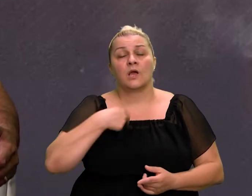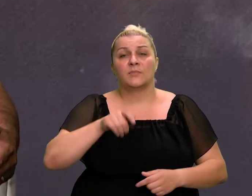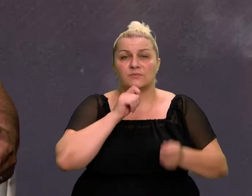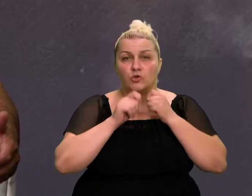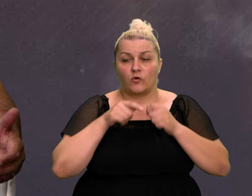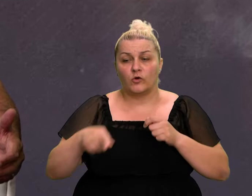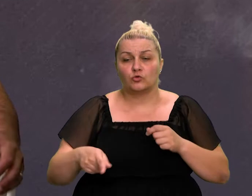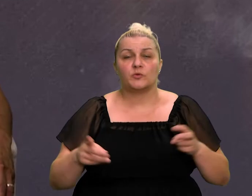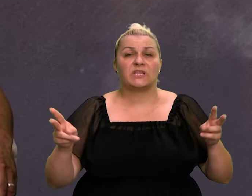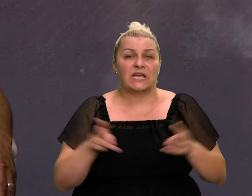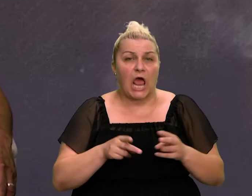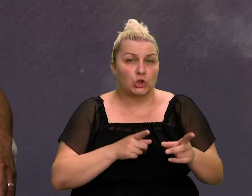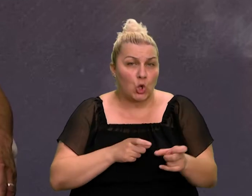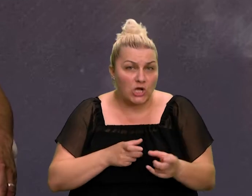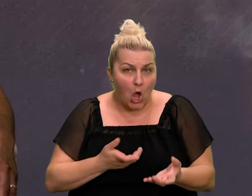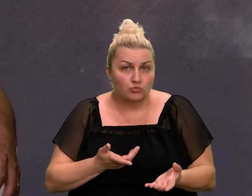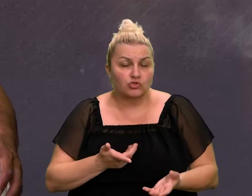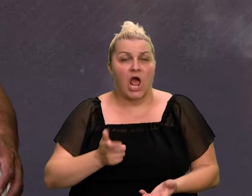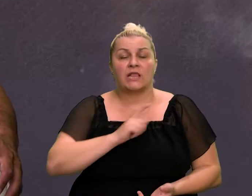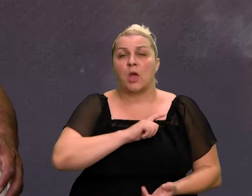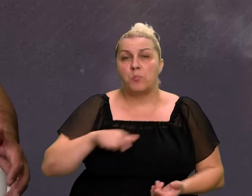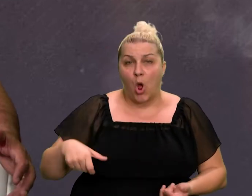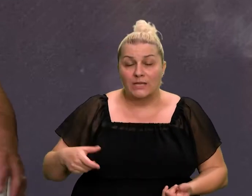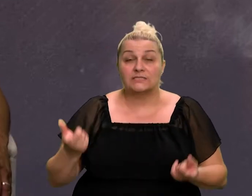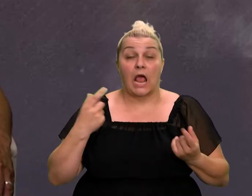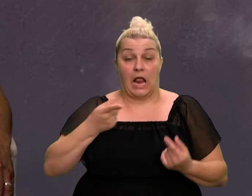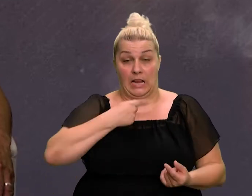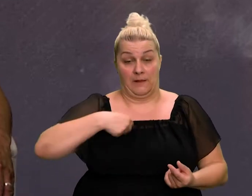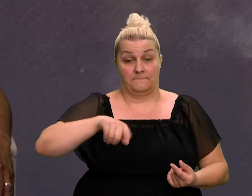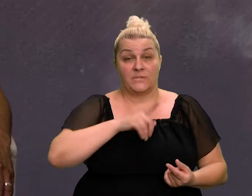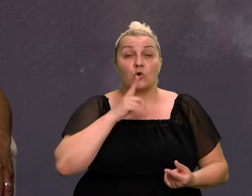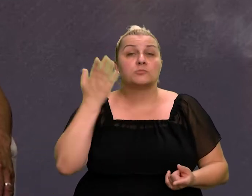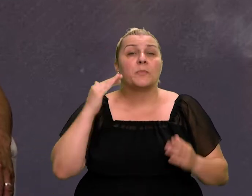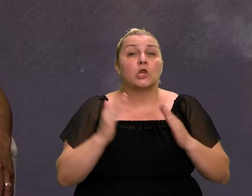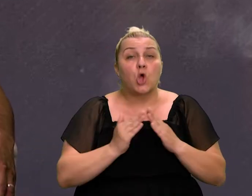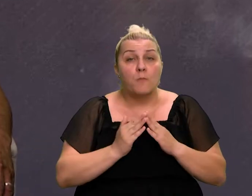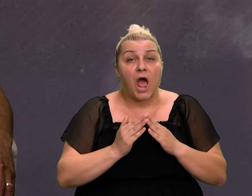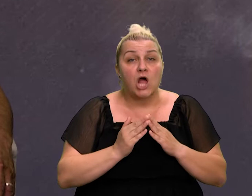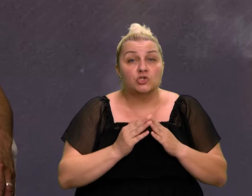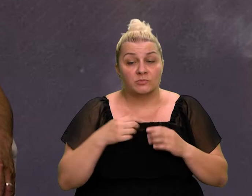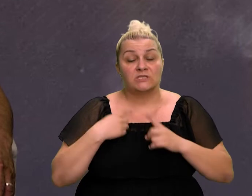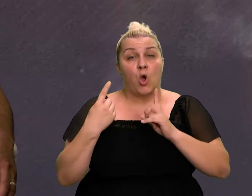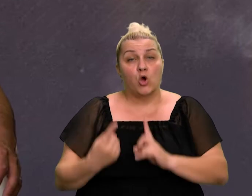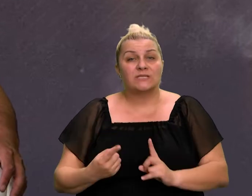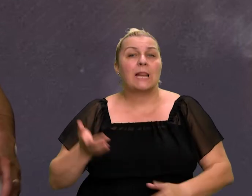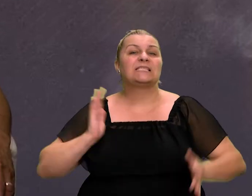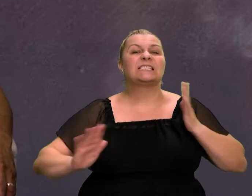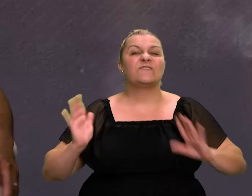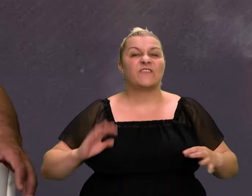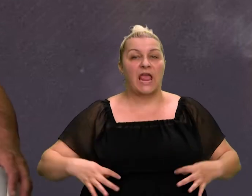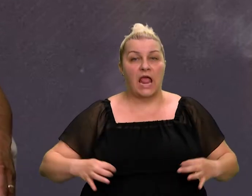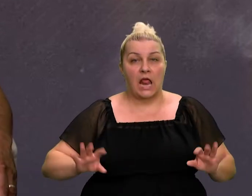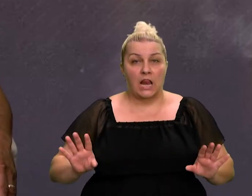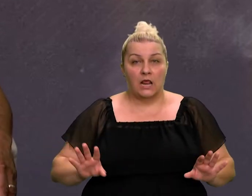oružanje, tako i bilo policija, ali smo mi, domaći, sa jednom satniju, ostali u civilu. U civilu sa